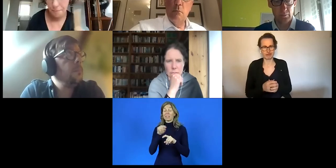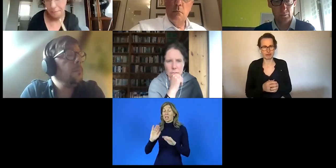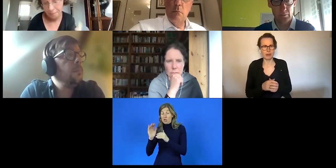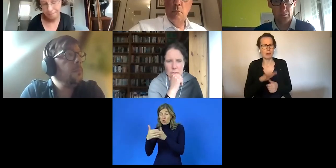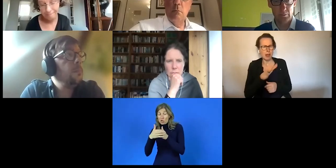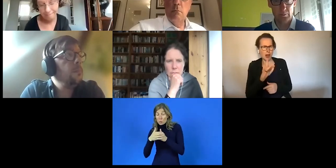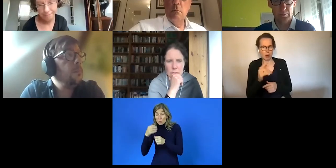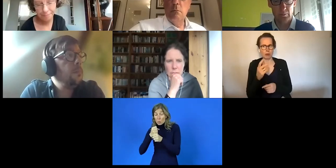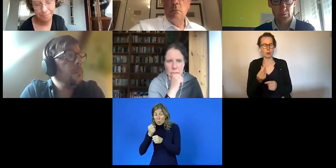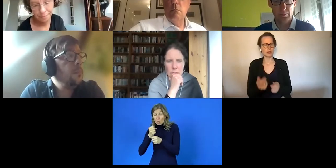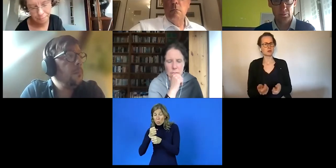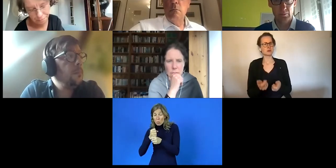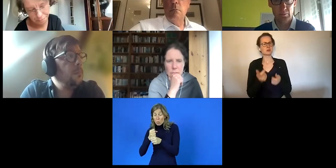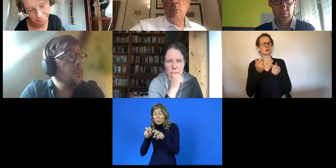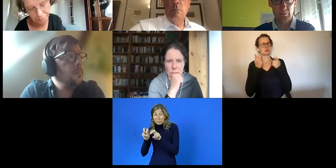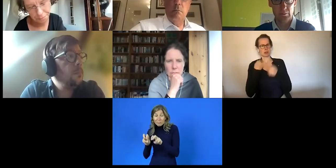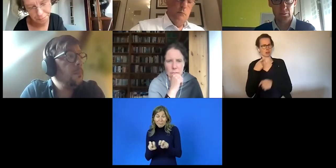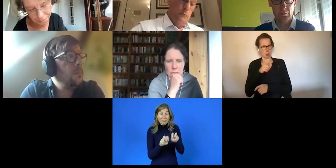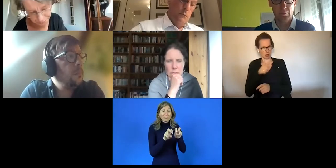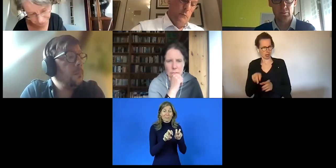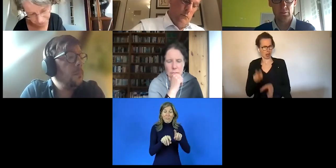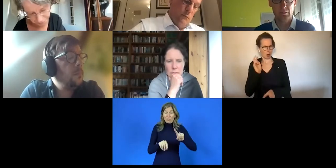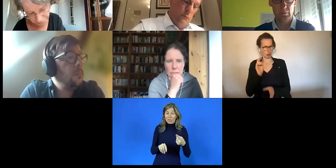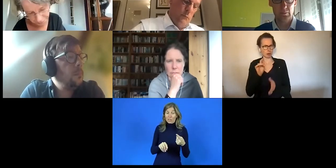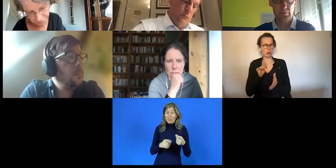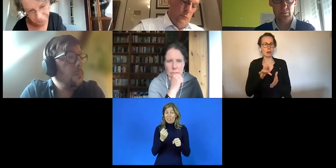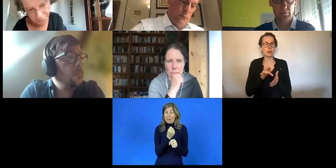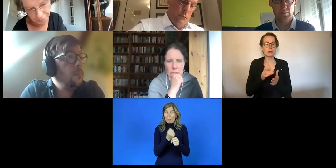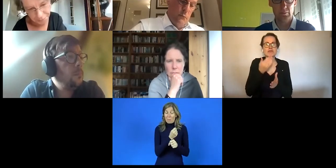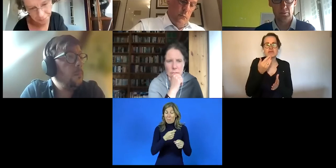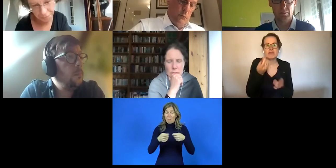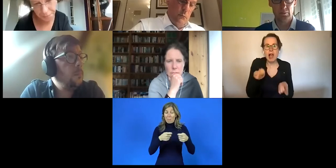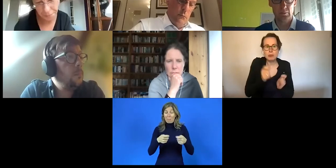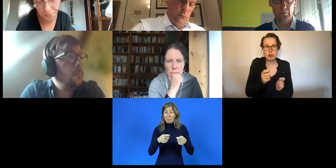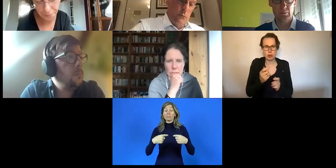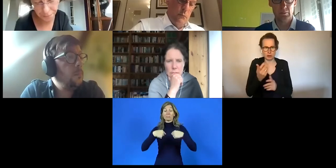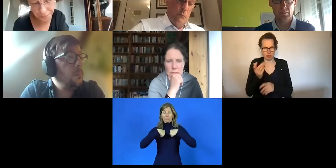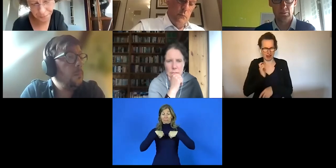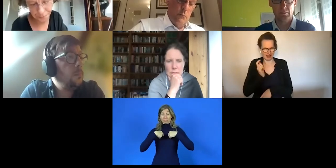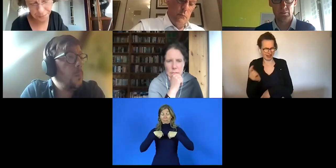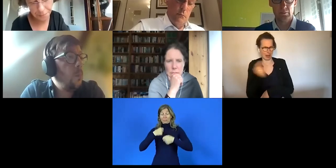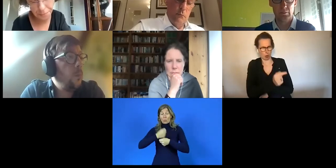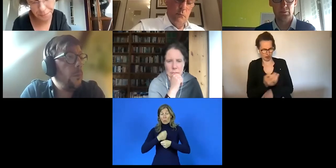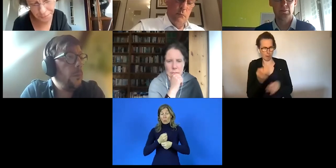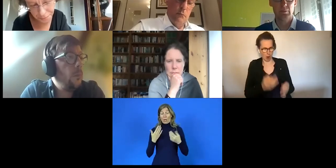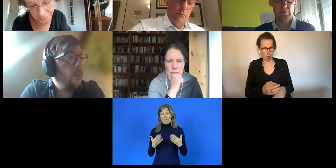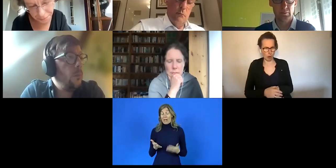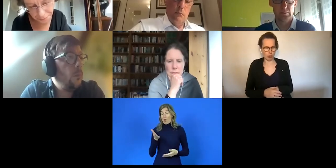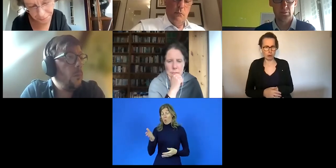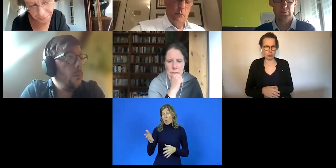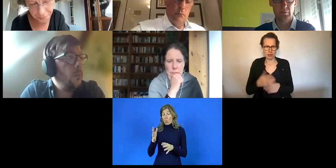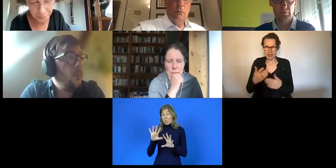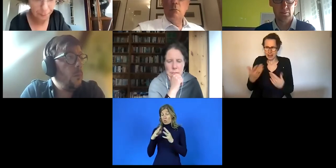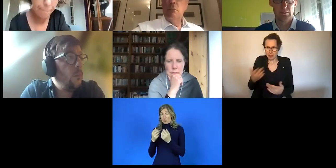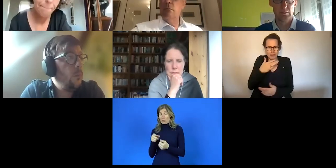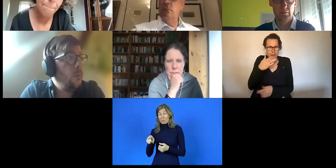gehindert, rauszugehen, weil man auch nicht diesen Abschluss hat, den man eigentlich für draußen auch braucht. Es gibt viele Menschen, die haben nicht